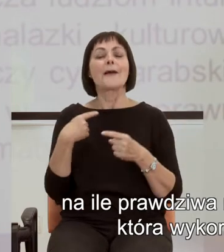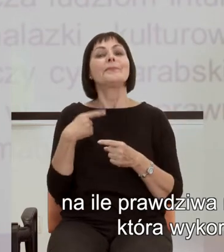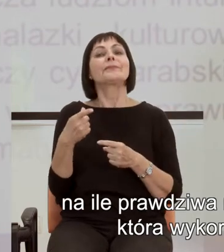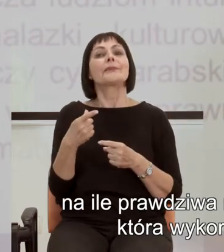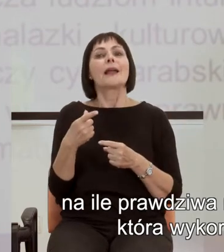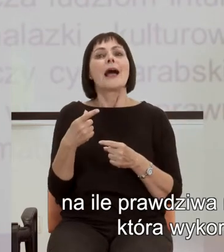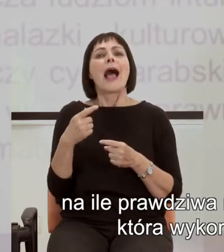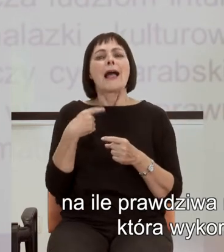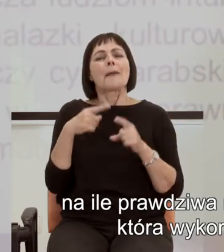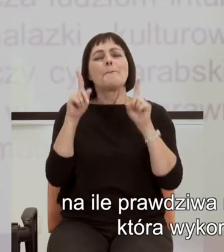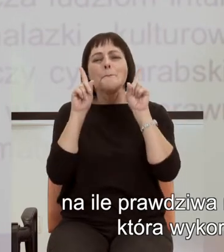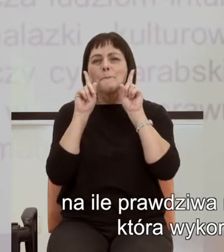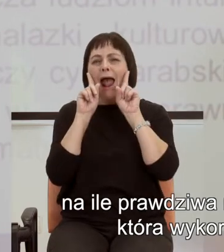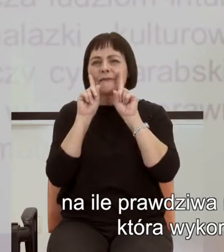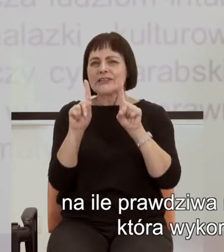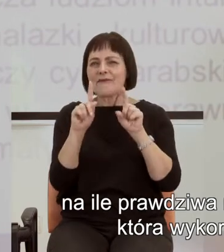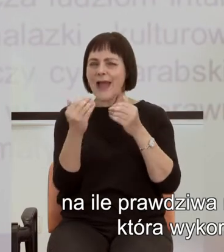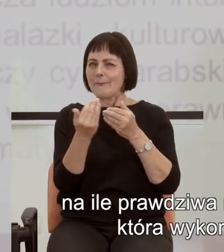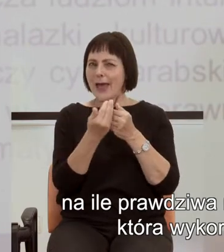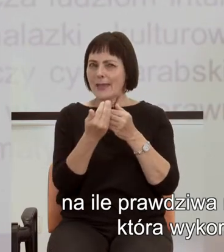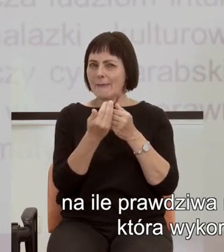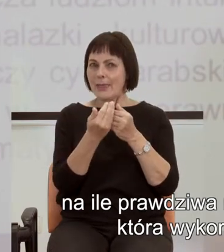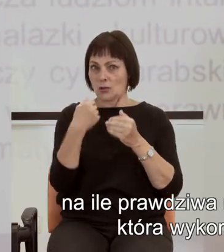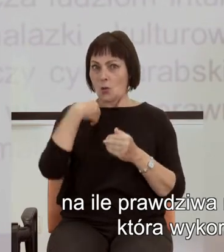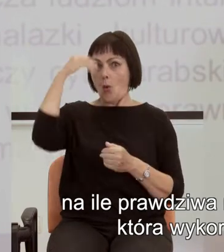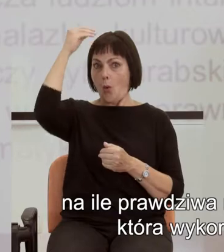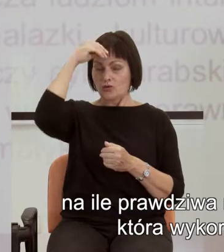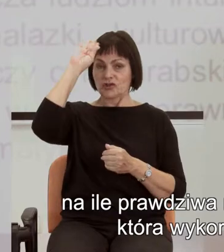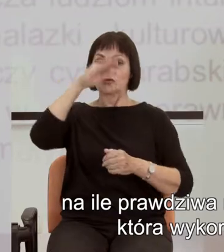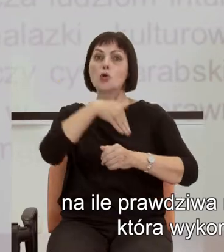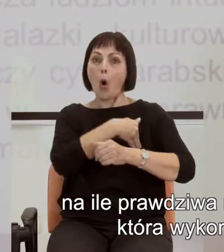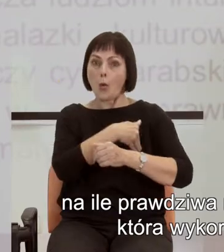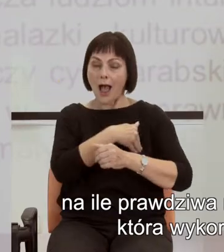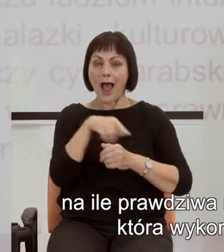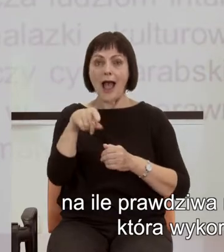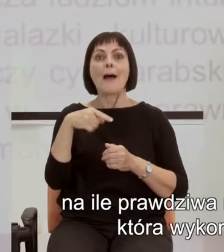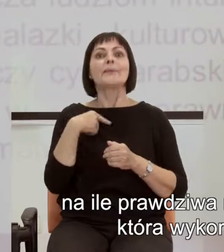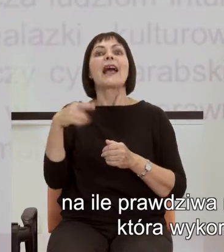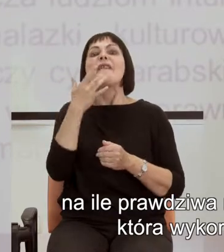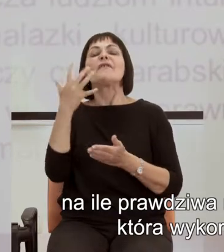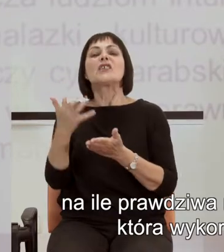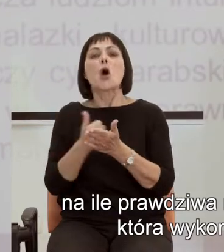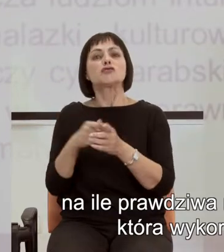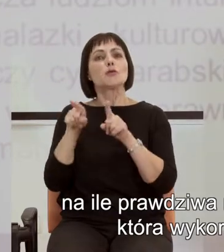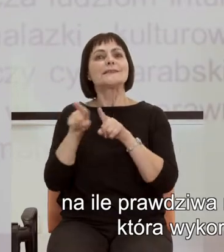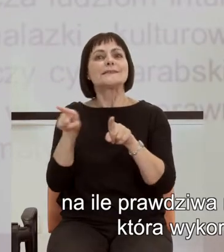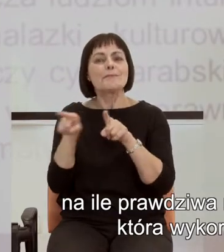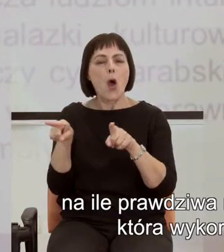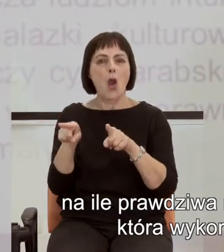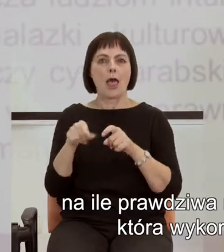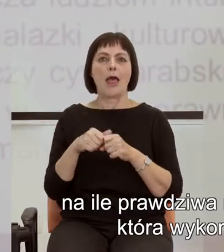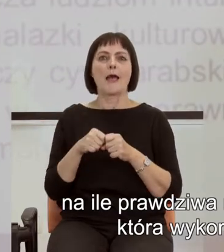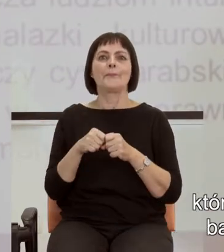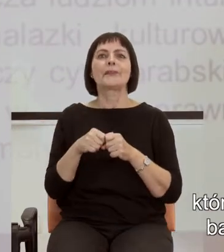prawdziwa matematyka, czyli ta, której uczymy się w szkołach, która wykorzystuje symbole, która wykorzystuje